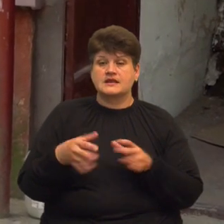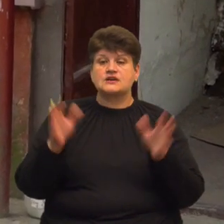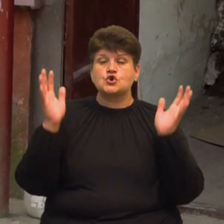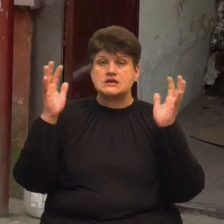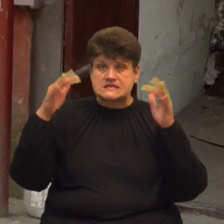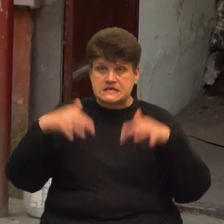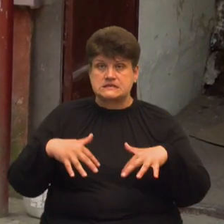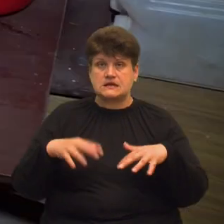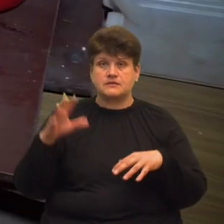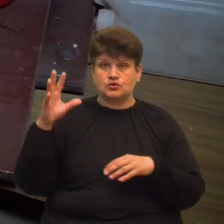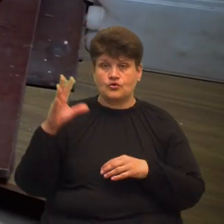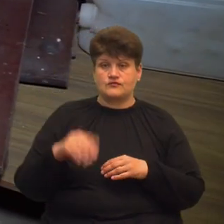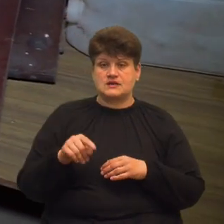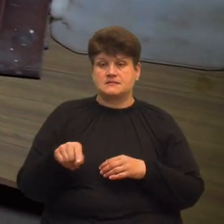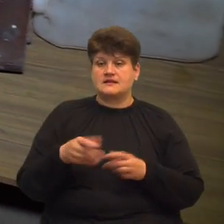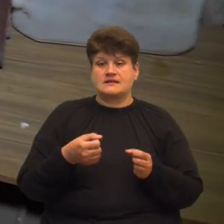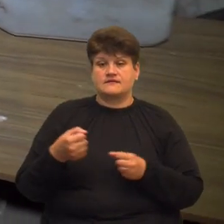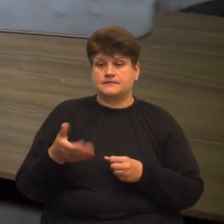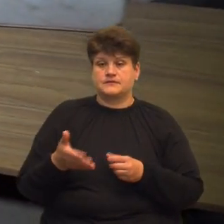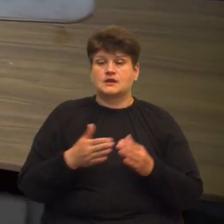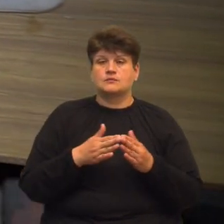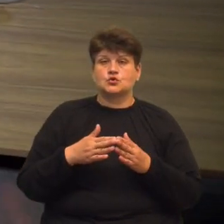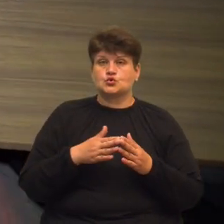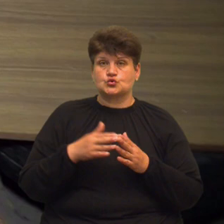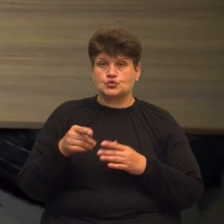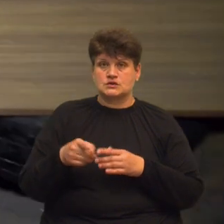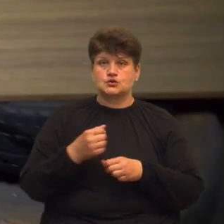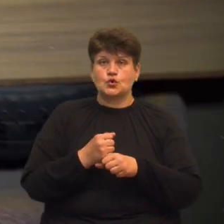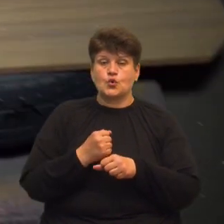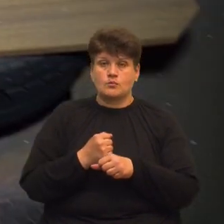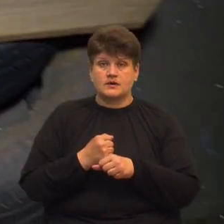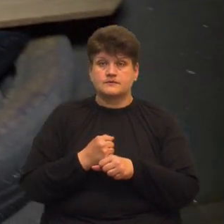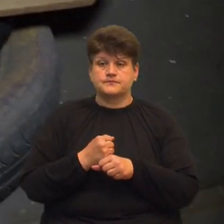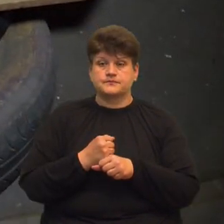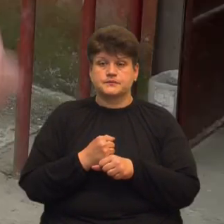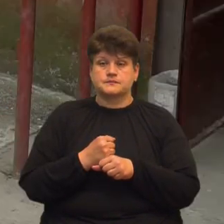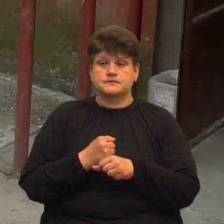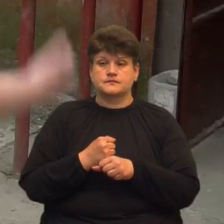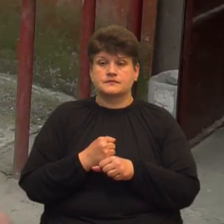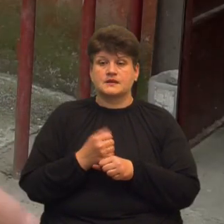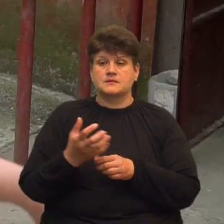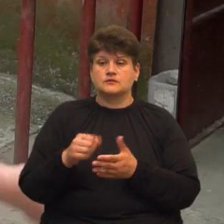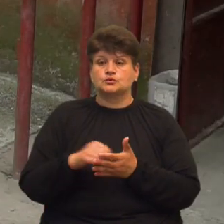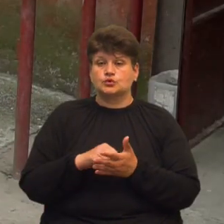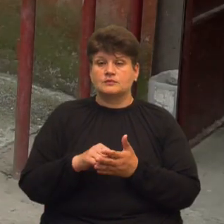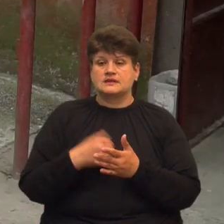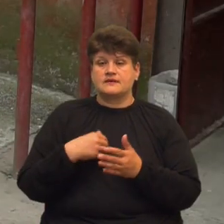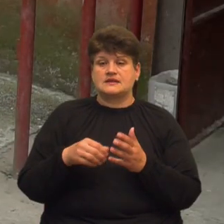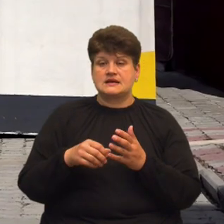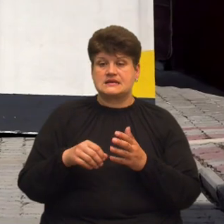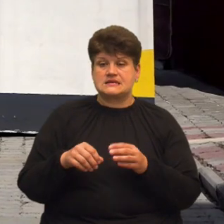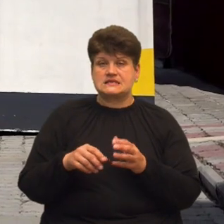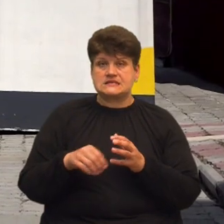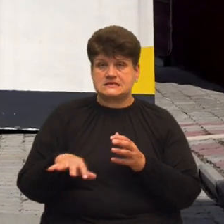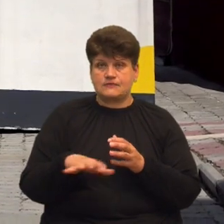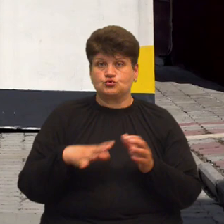засипить, там вже в мене ніхто не вийде. Мій сусід з колесів робив, ходив, перебрав, кидав на землю, щоб було на що